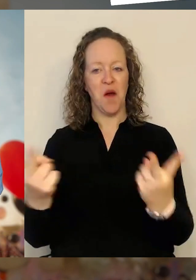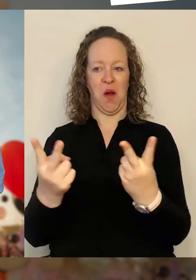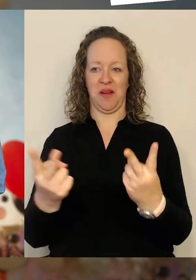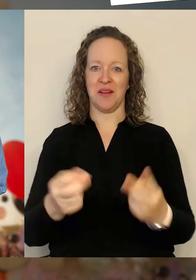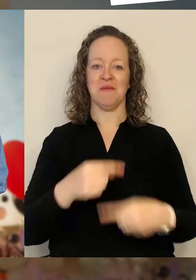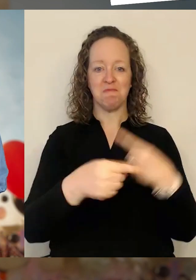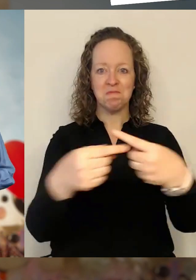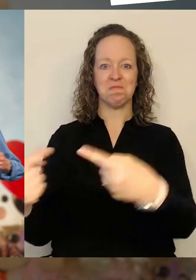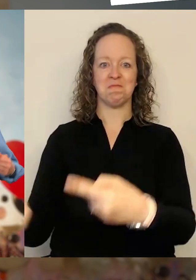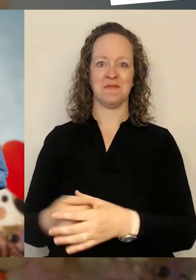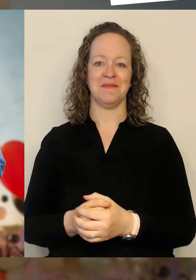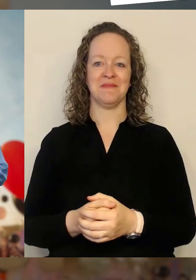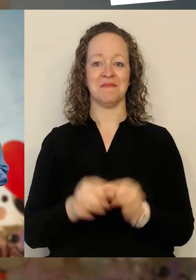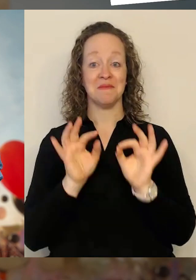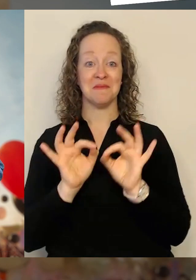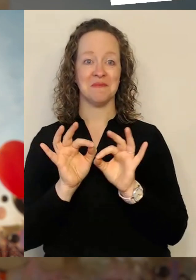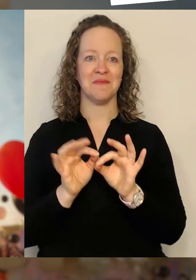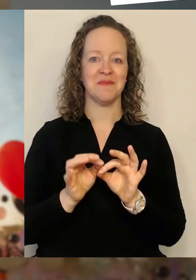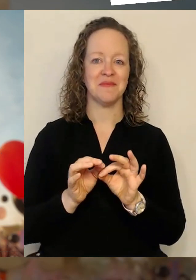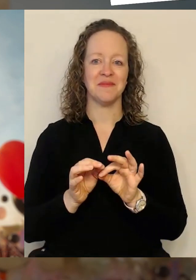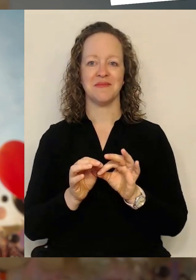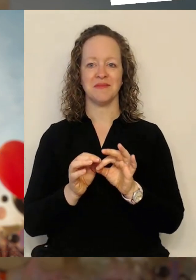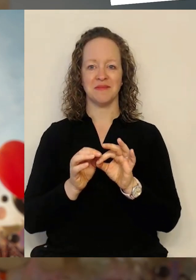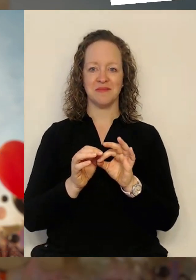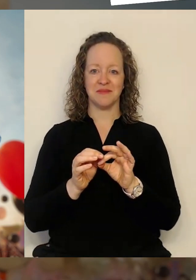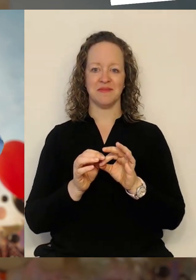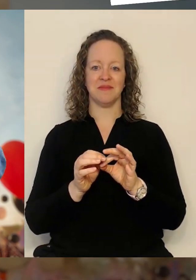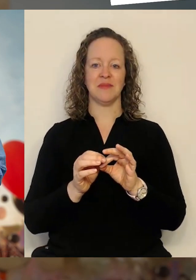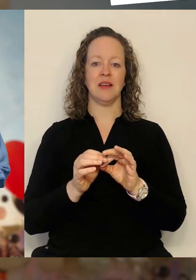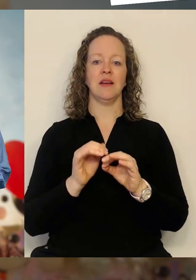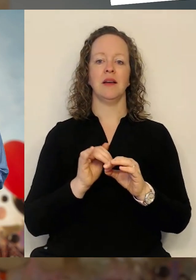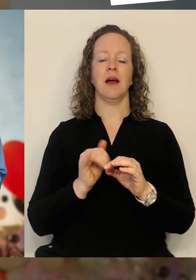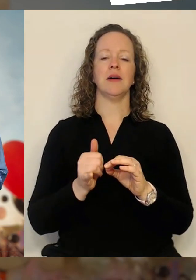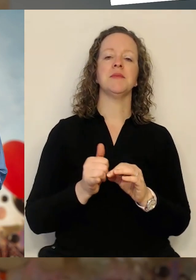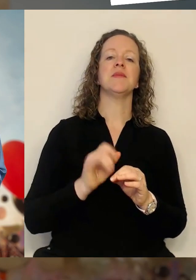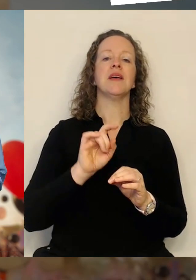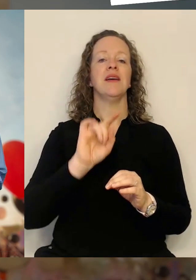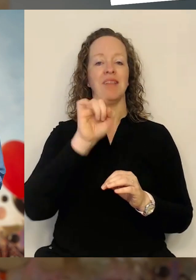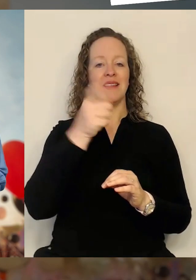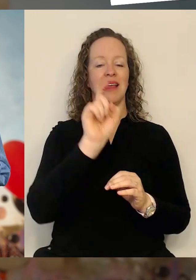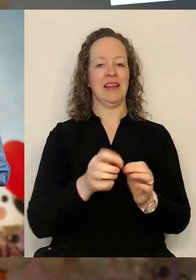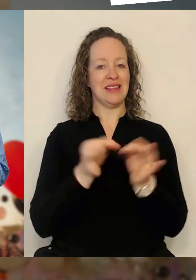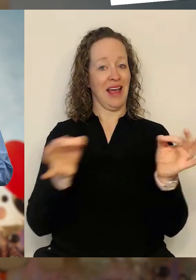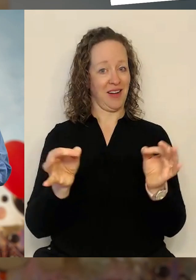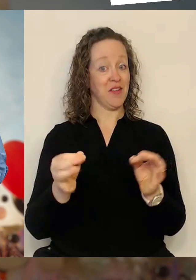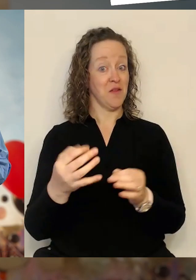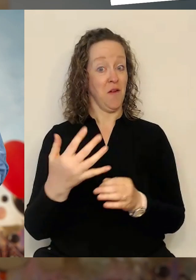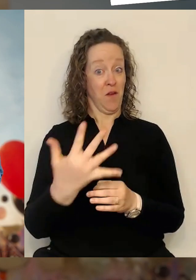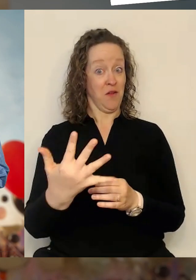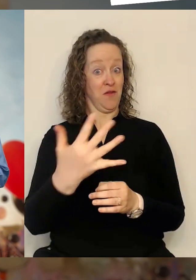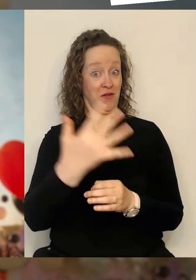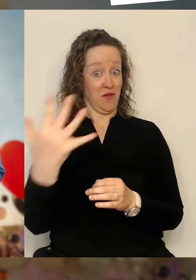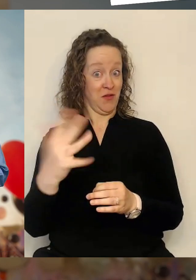Sehr gut, das nehmen wir mit, auch als Ansporn für den fünfjährigen Digitaltag im nächsten Jahr. Bevor wir auch schauen, was es denn heute